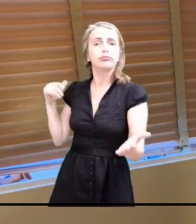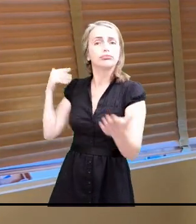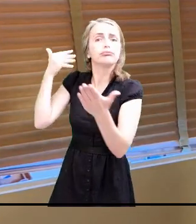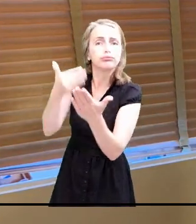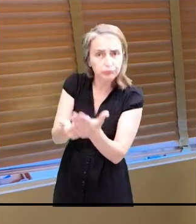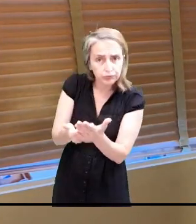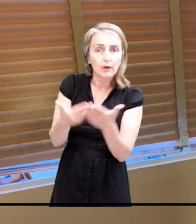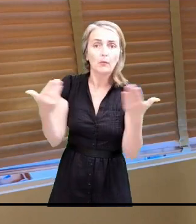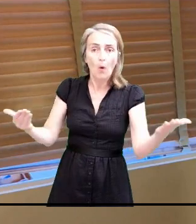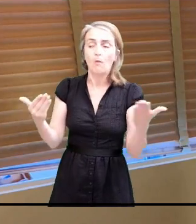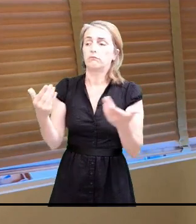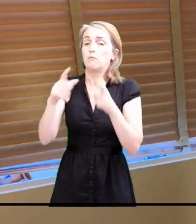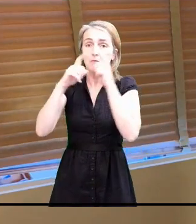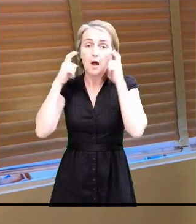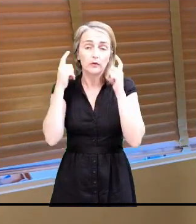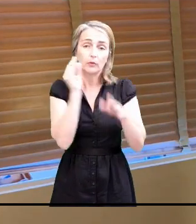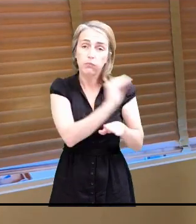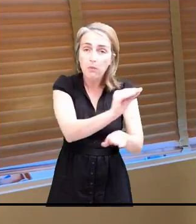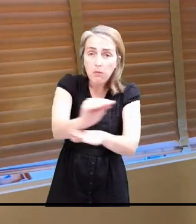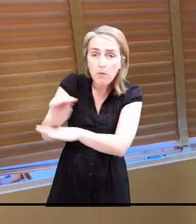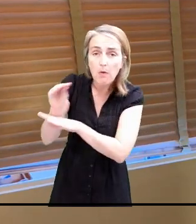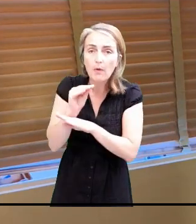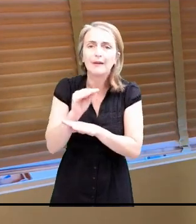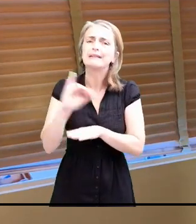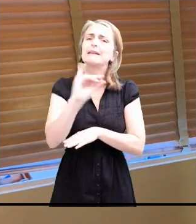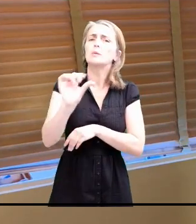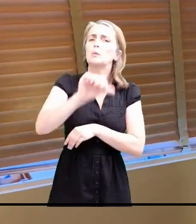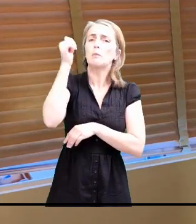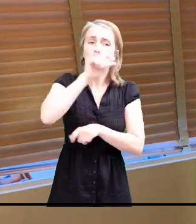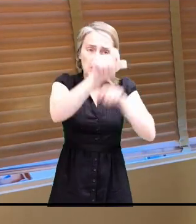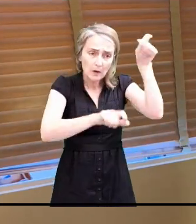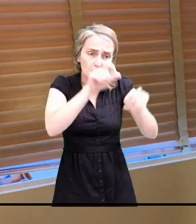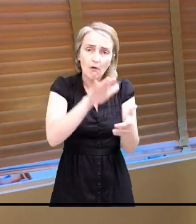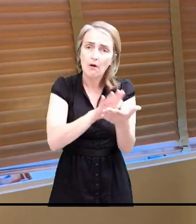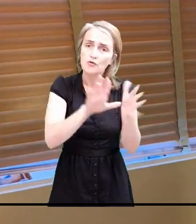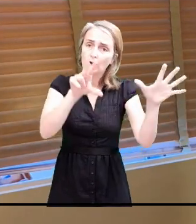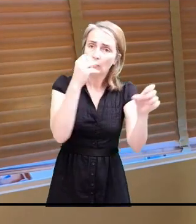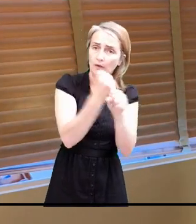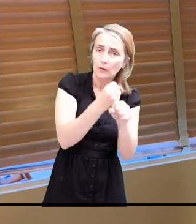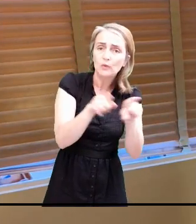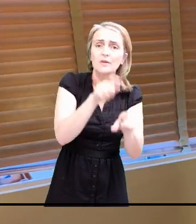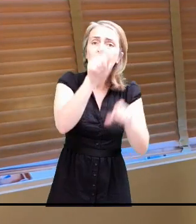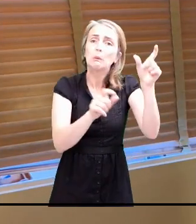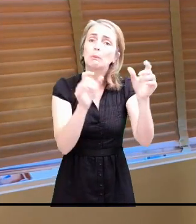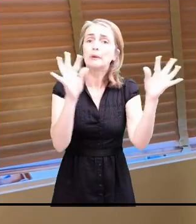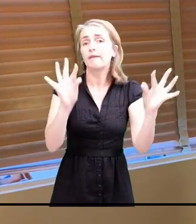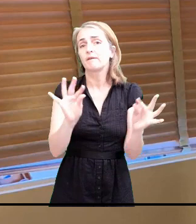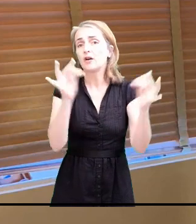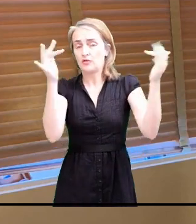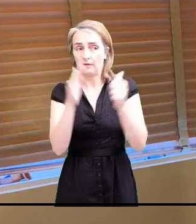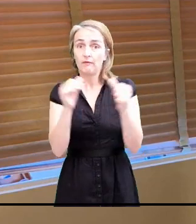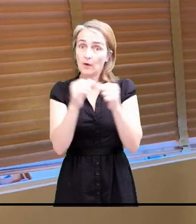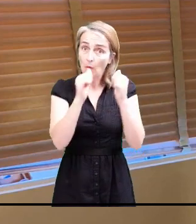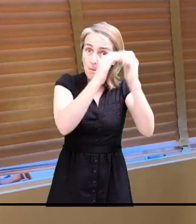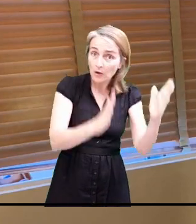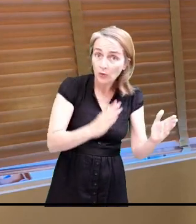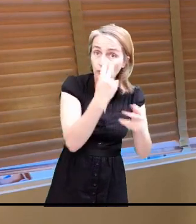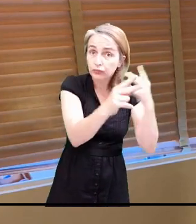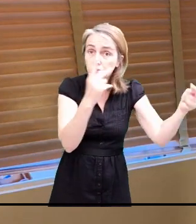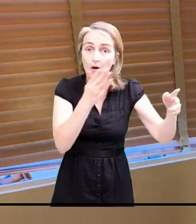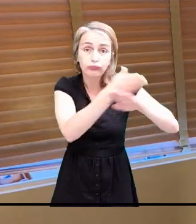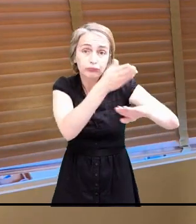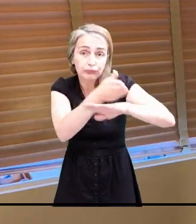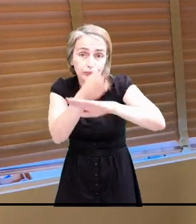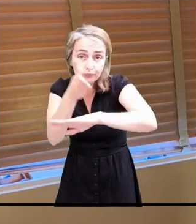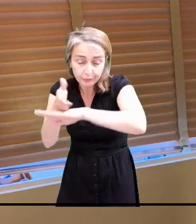11 mai. Et le 11 mai, on a commencé par les plus de 80 ans, les gens qui étaient réputés fragiles, et on leur a porté à domicile. Et puis